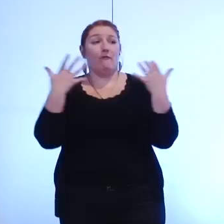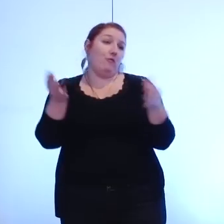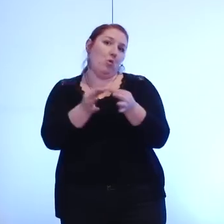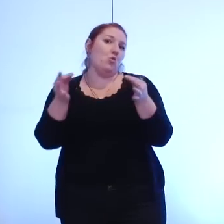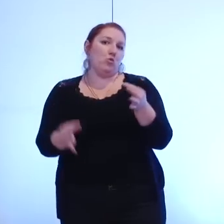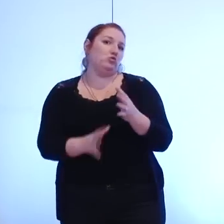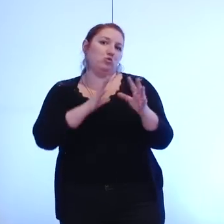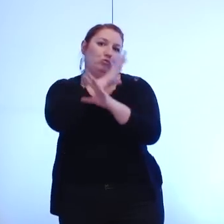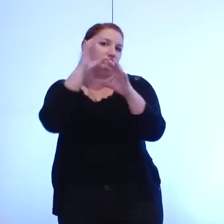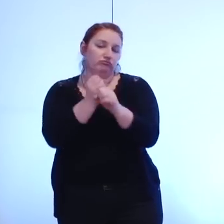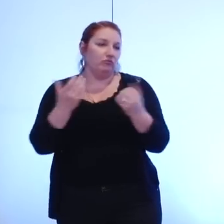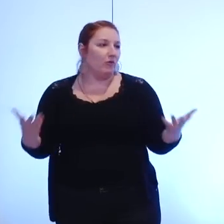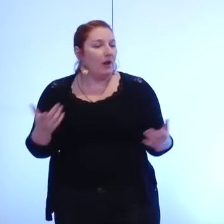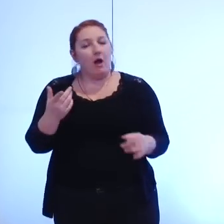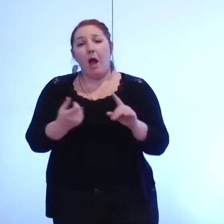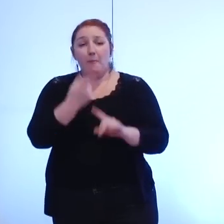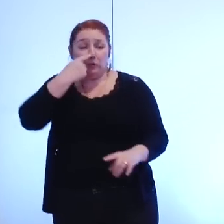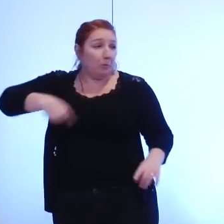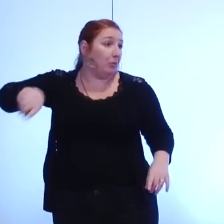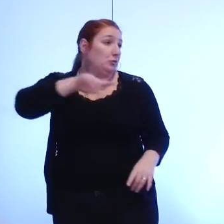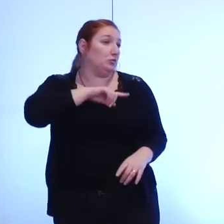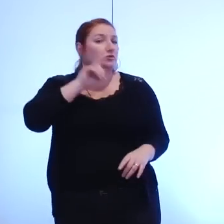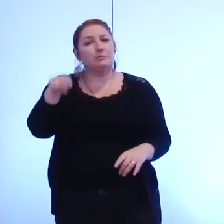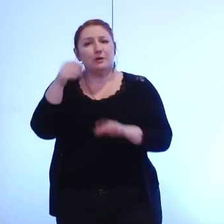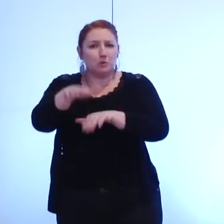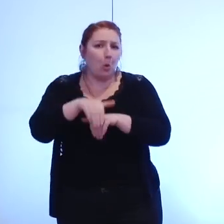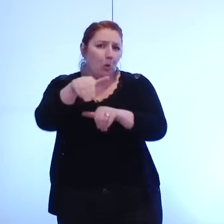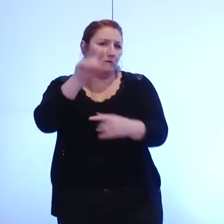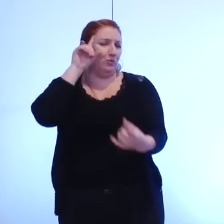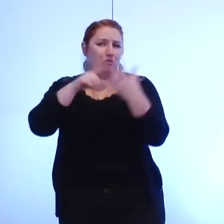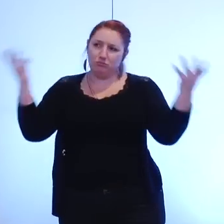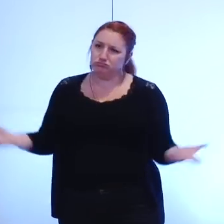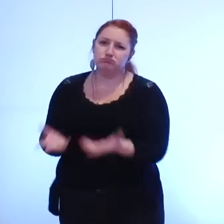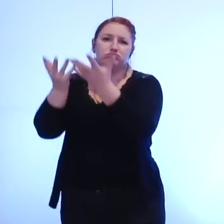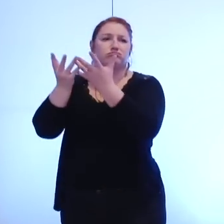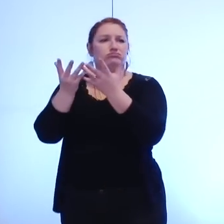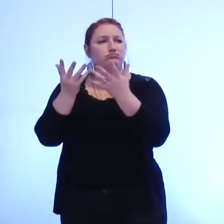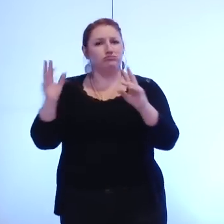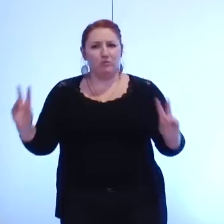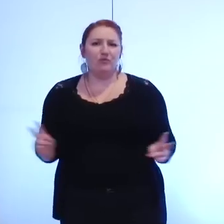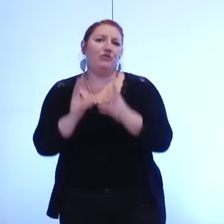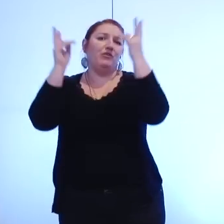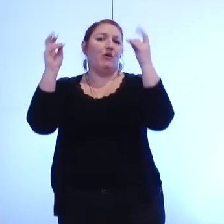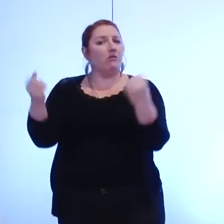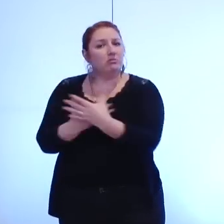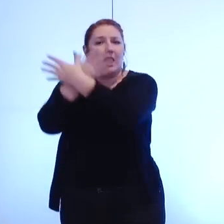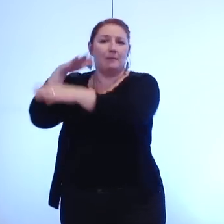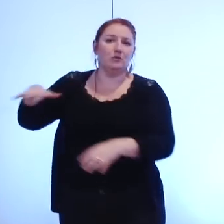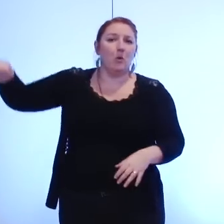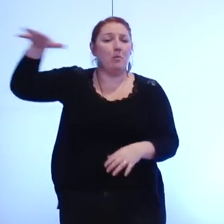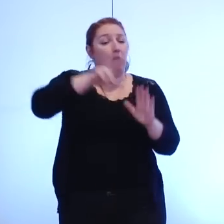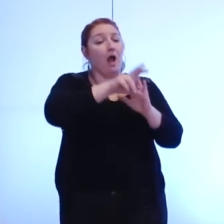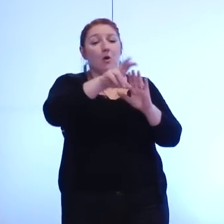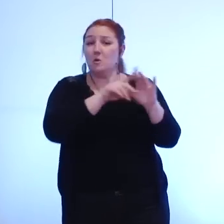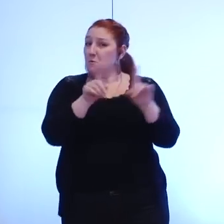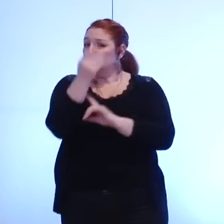que nous continuerons et que nous aurons besoin évidemment de faire vivre à l'échelle de la métropole dans Grenoble comme dans